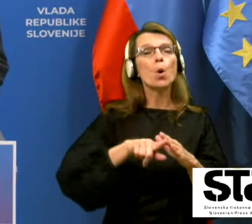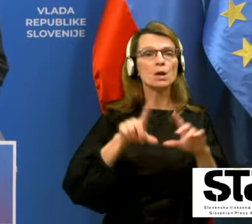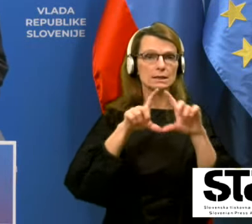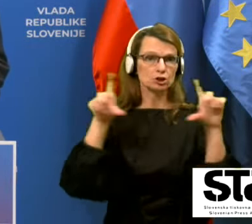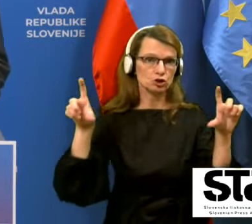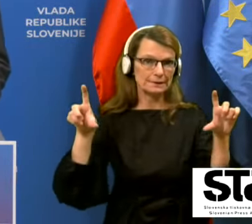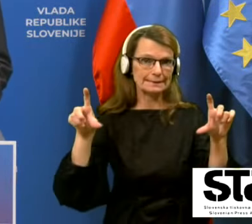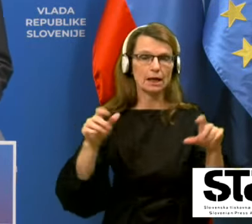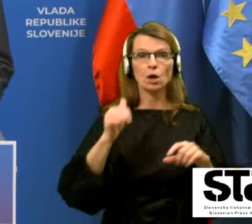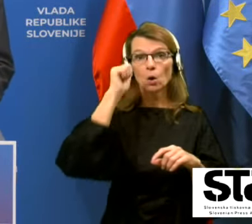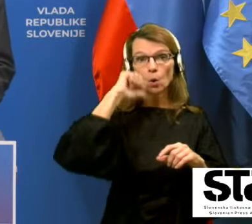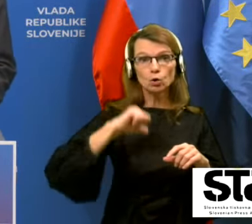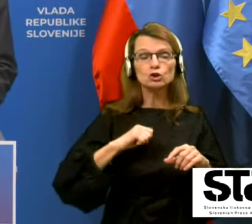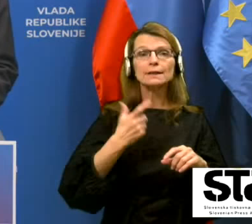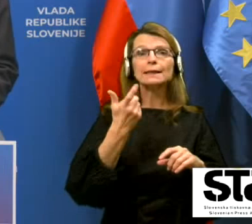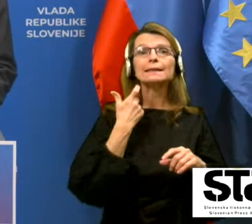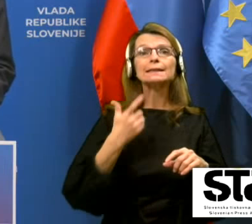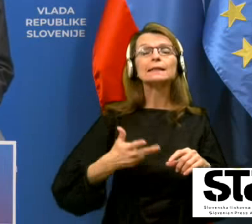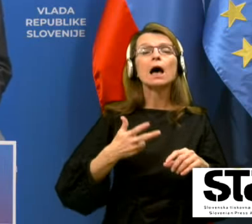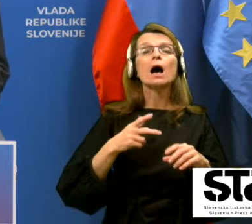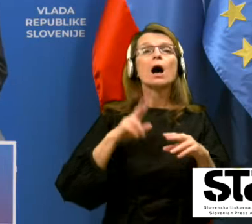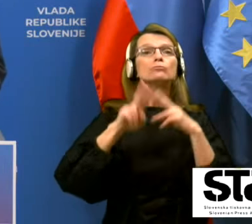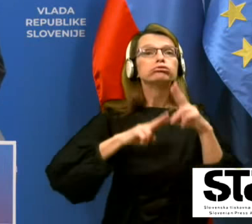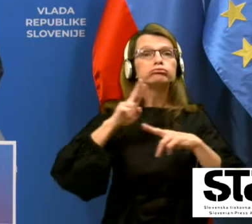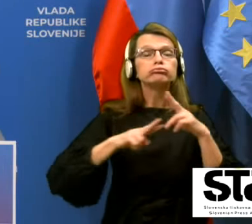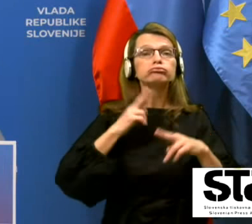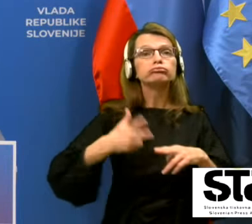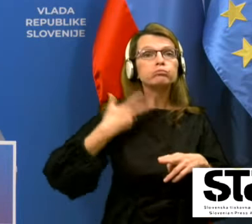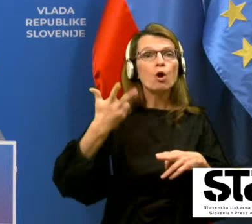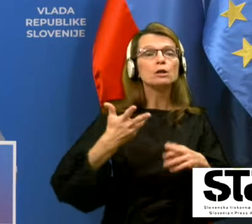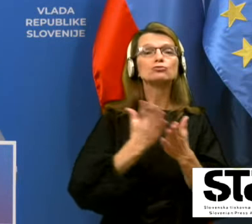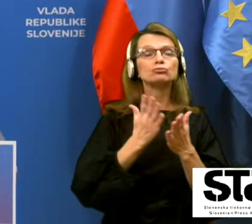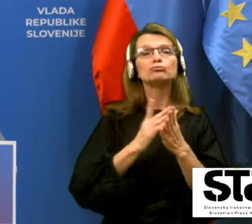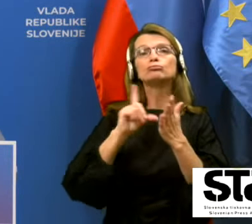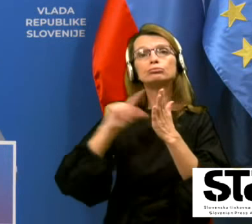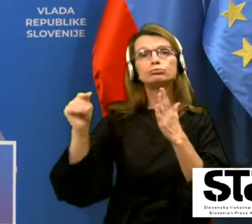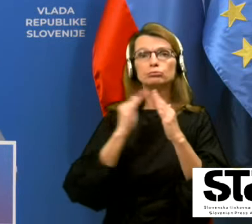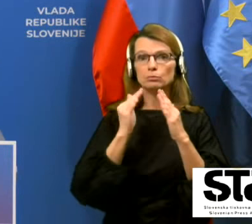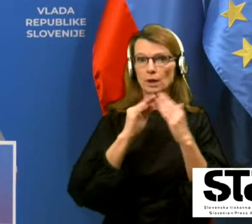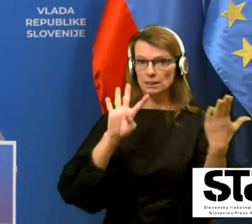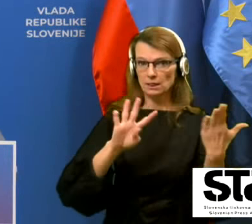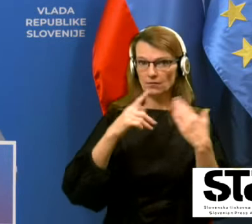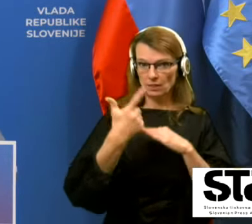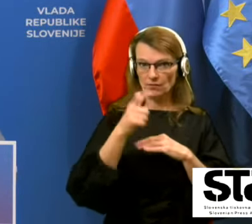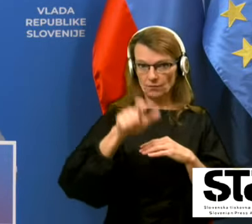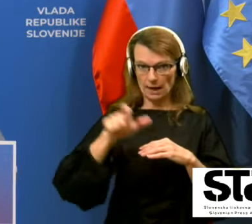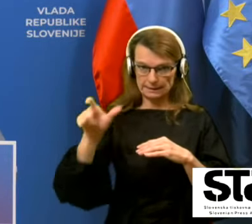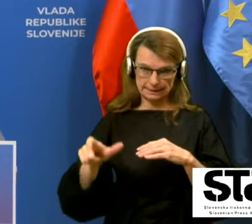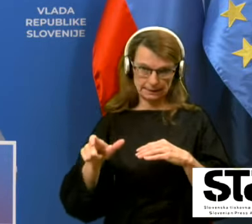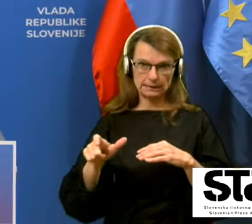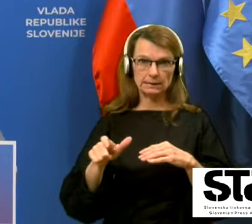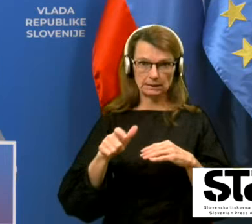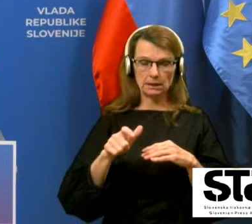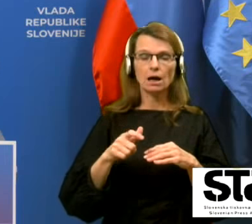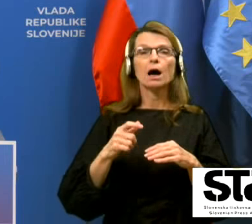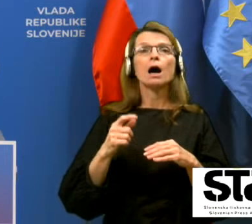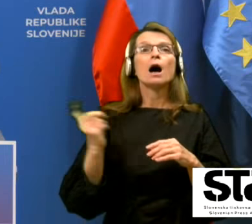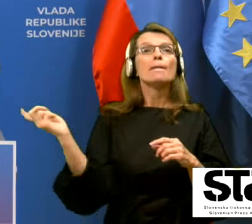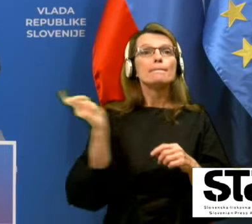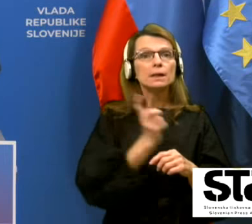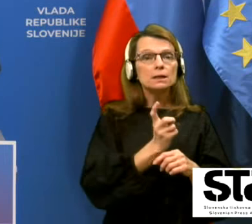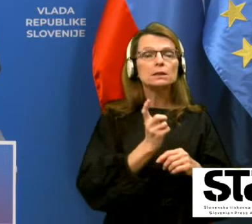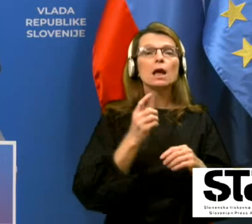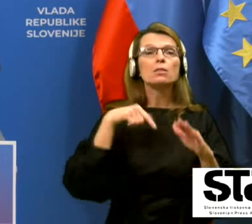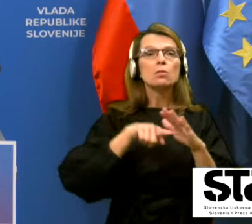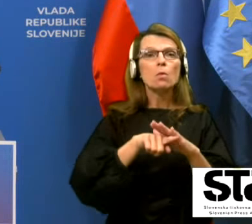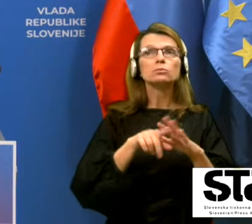Včeraj je bilo iz bolnišnične uskrbe odpuščenih 29 pacijentov za COVID-19, v bolnišnice pa je